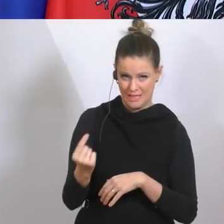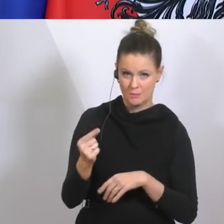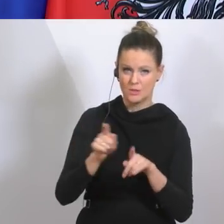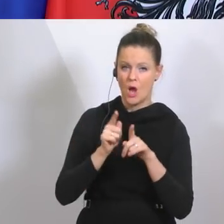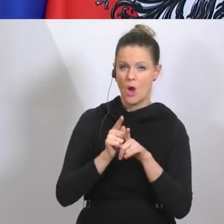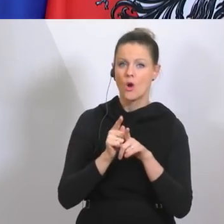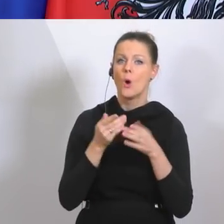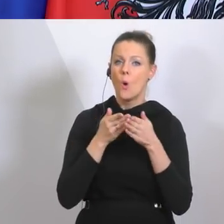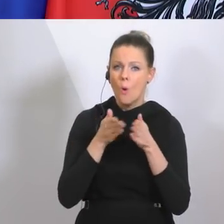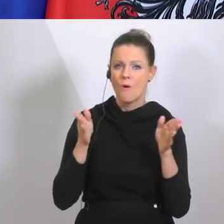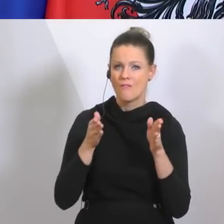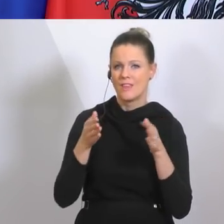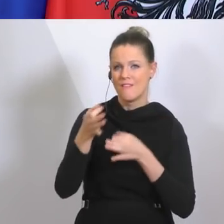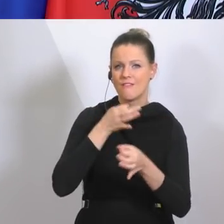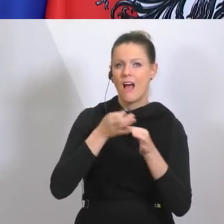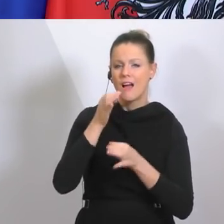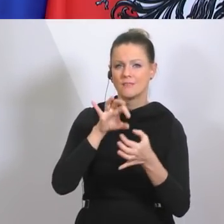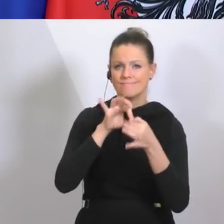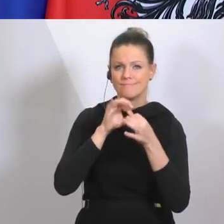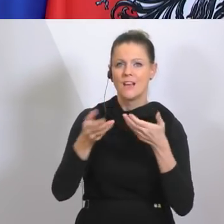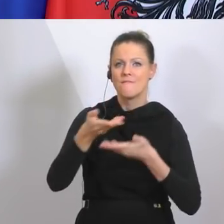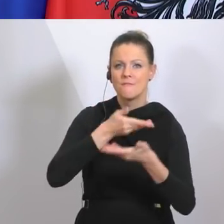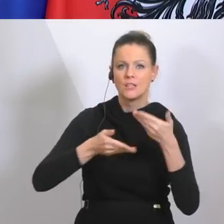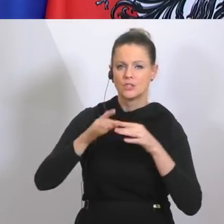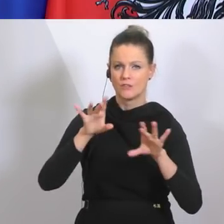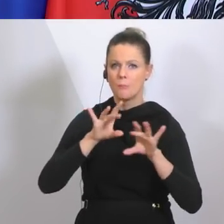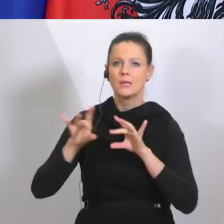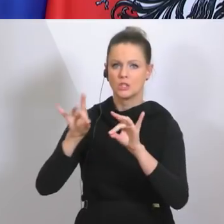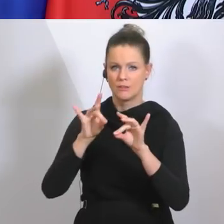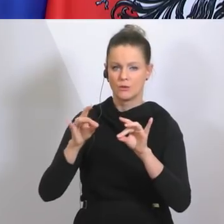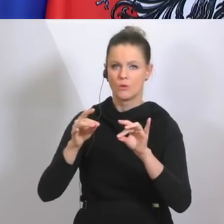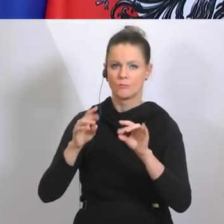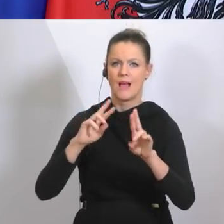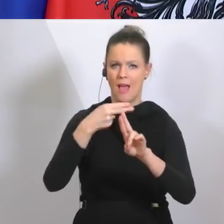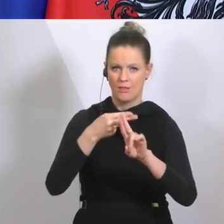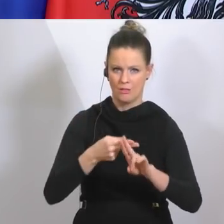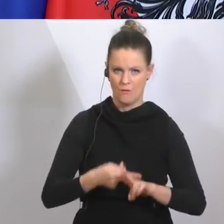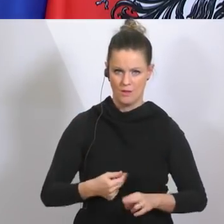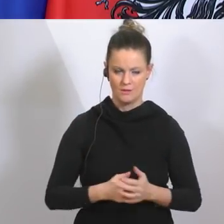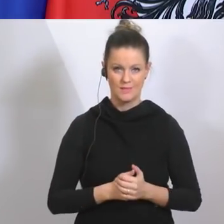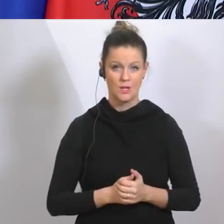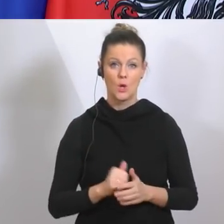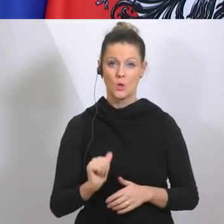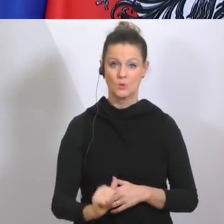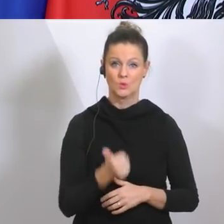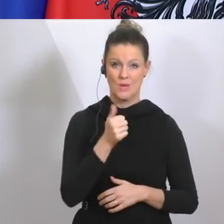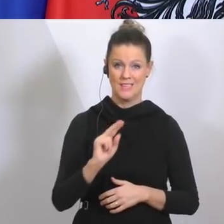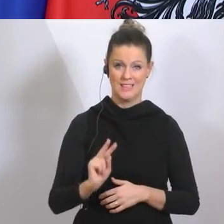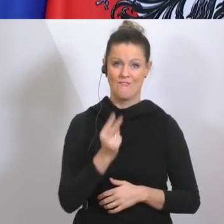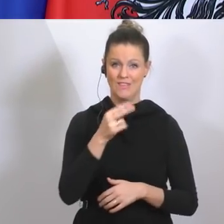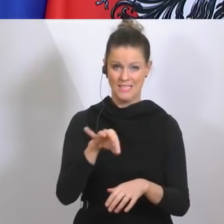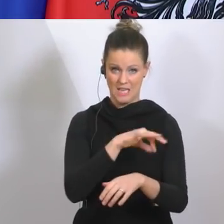offenen Fragen zur Wirtschaft und Beschäftigung zu beantworten. Zunächst aber darf ich an den Vizekanzler übergeben